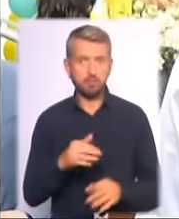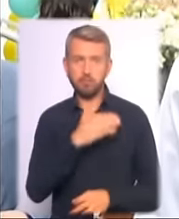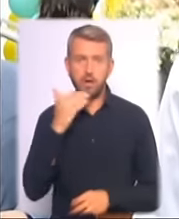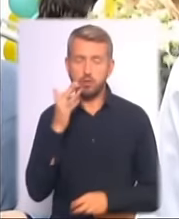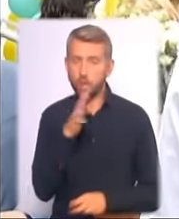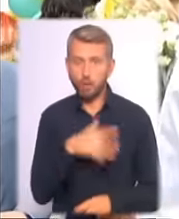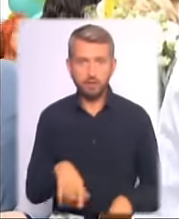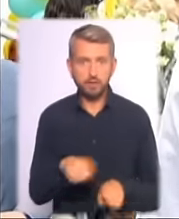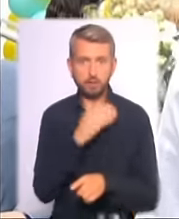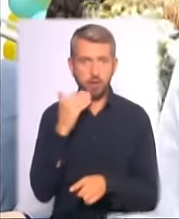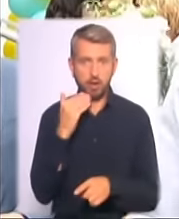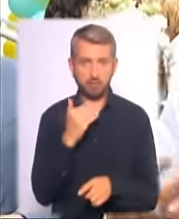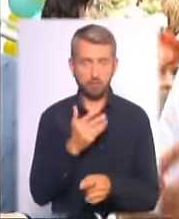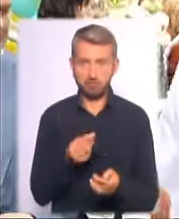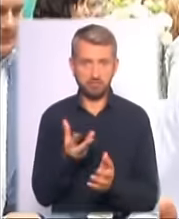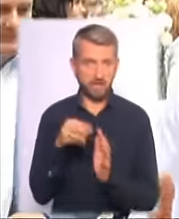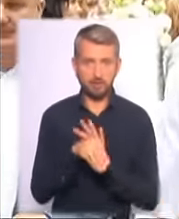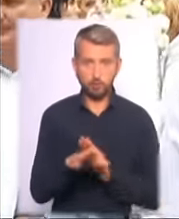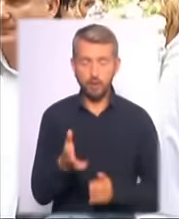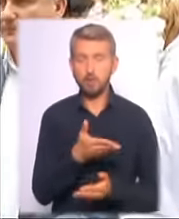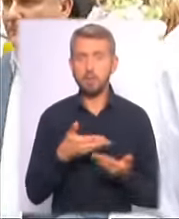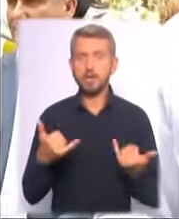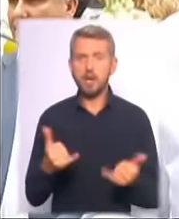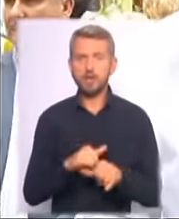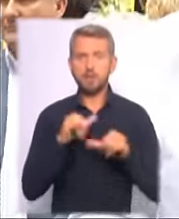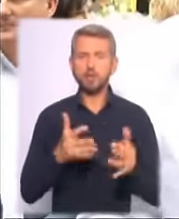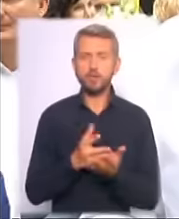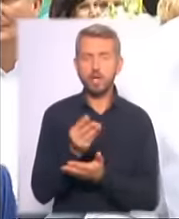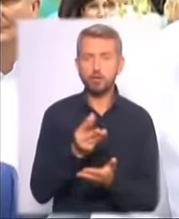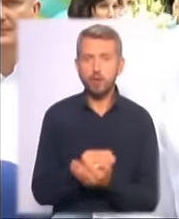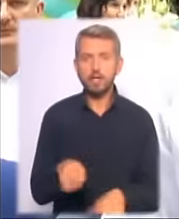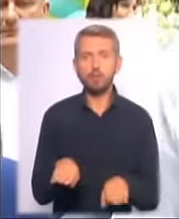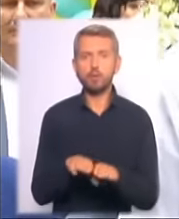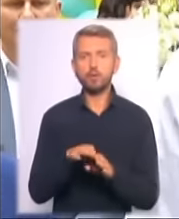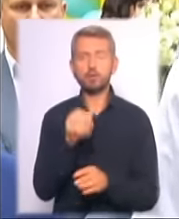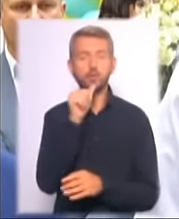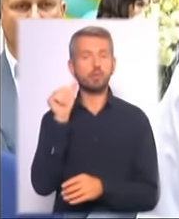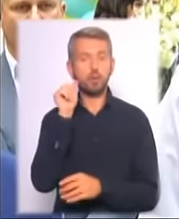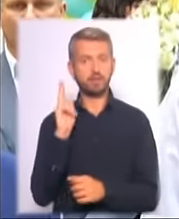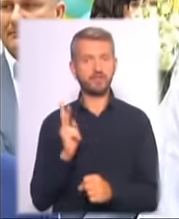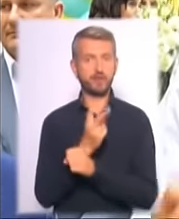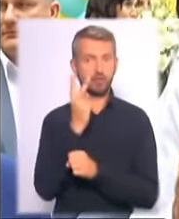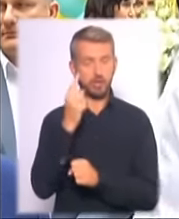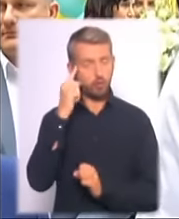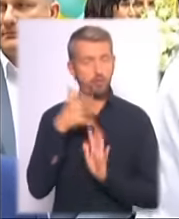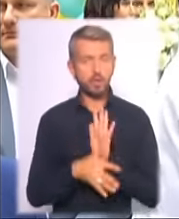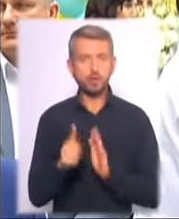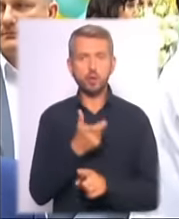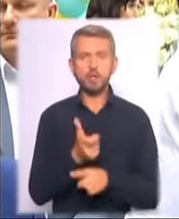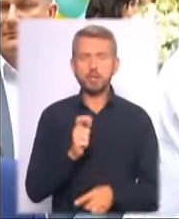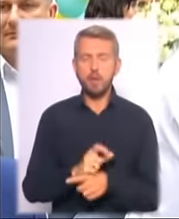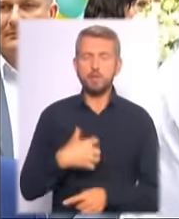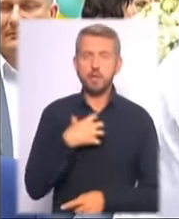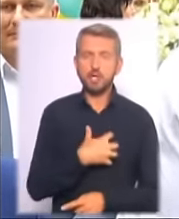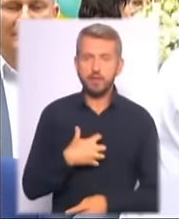так багато не інвестувалось. Ми зараз збільшили фінансування по різні з минулим роком вдвічі, розуміючи, що найважливіше